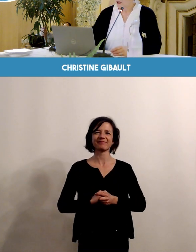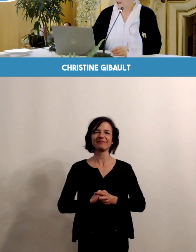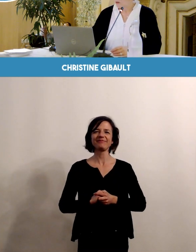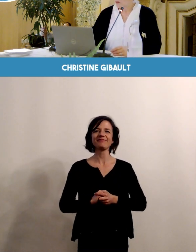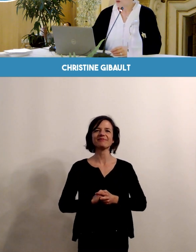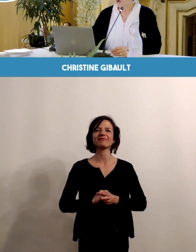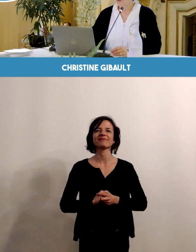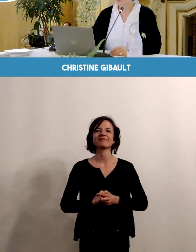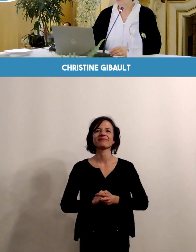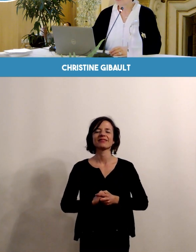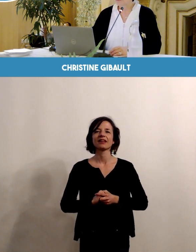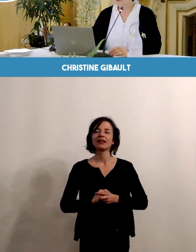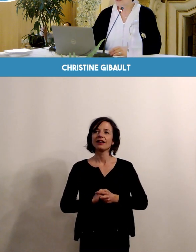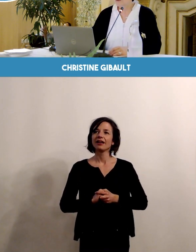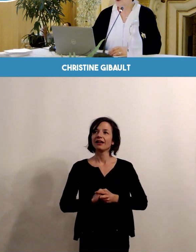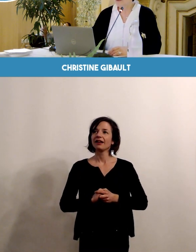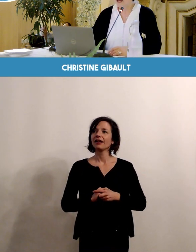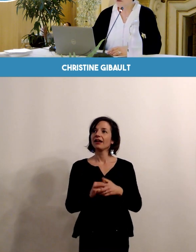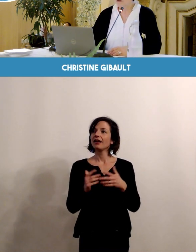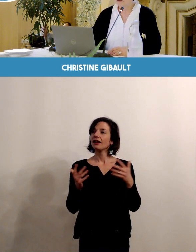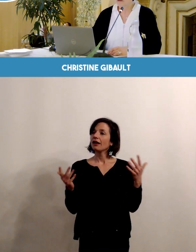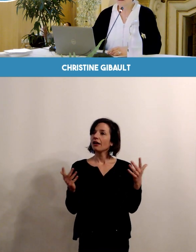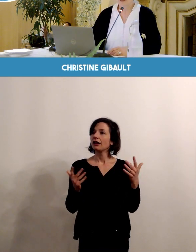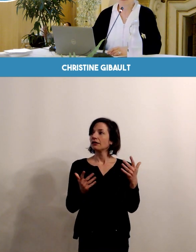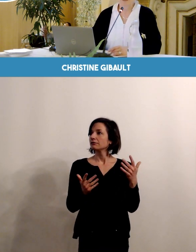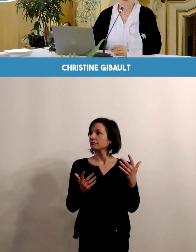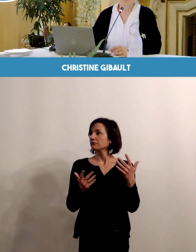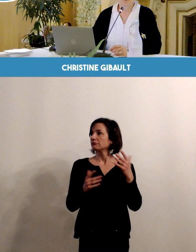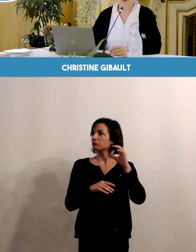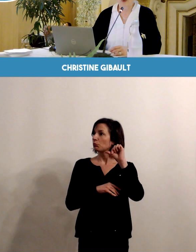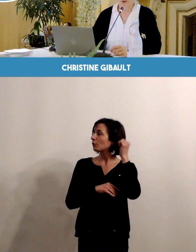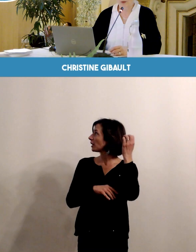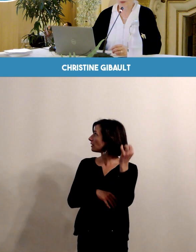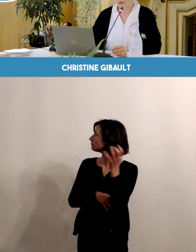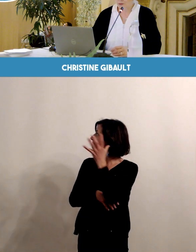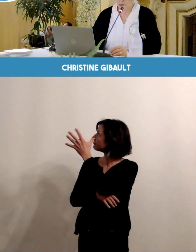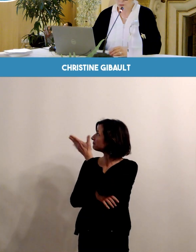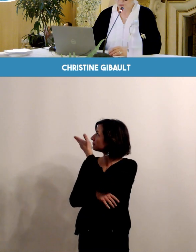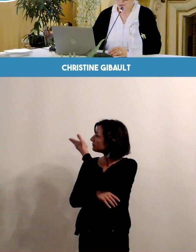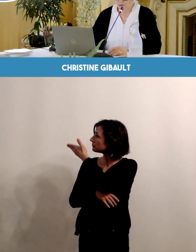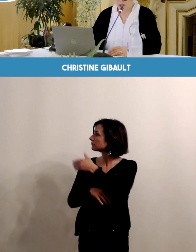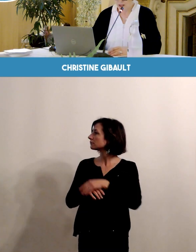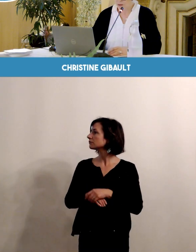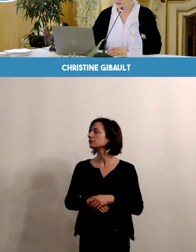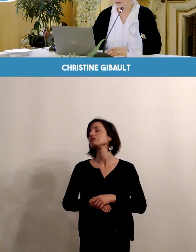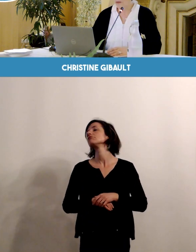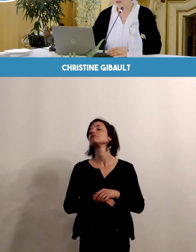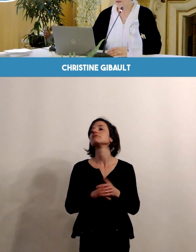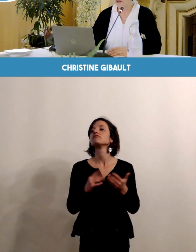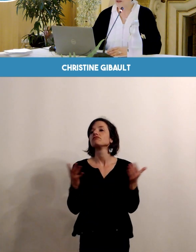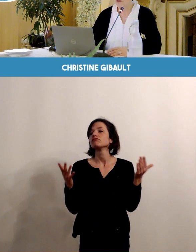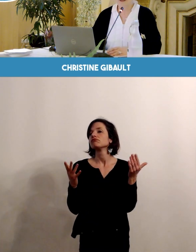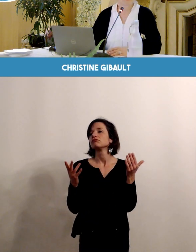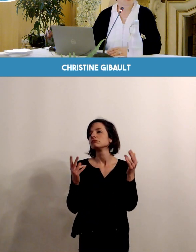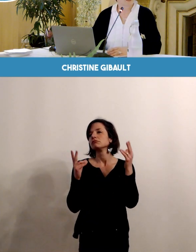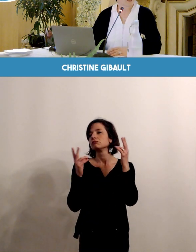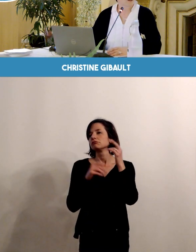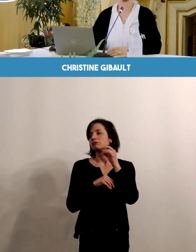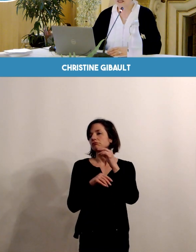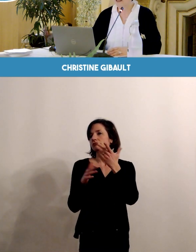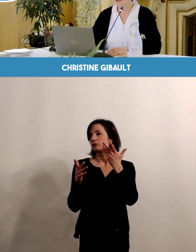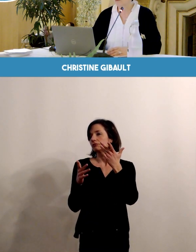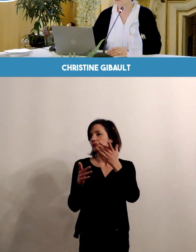Voilà donc cette première diapositive pour vous dire une évidence.